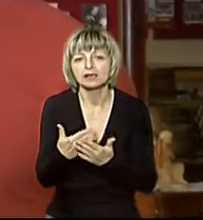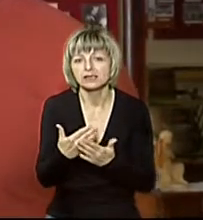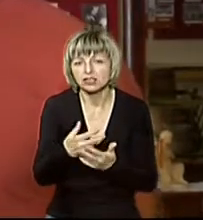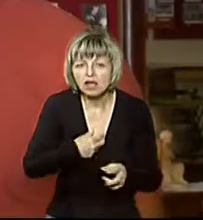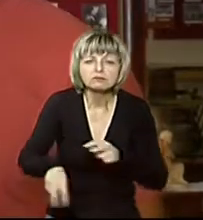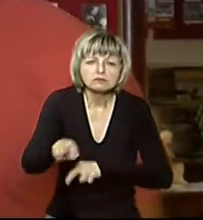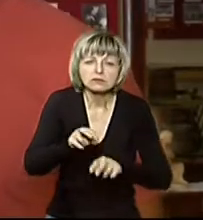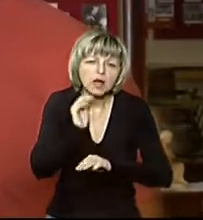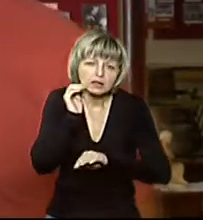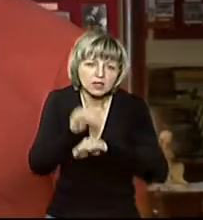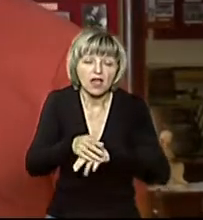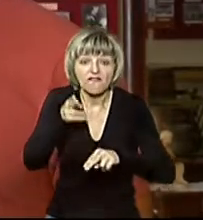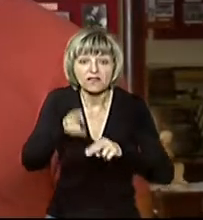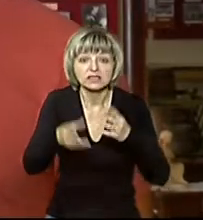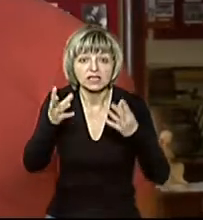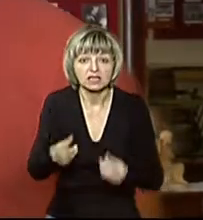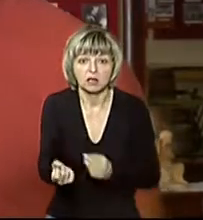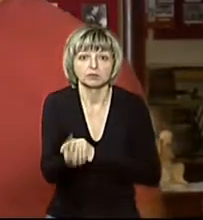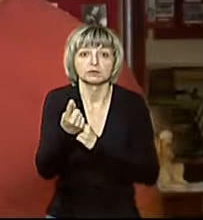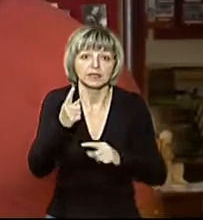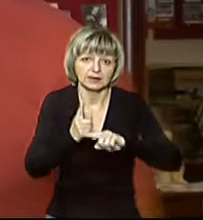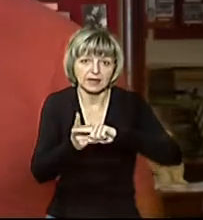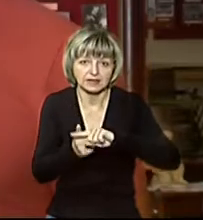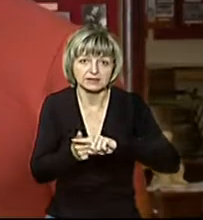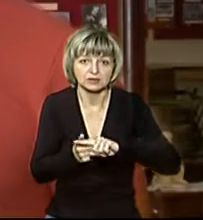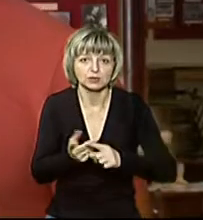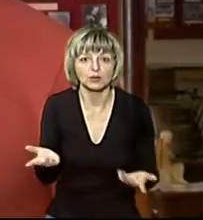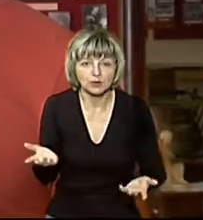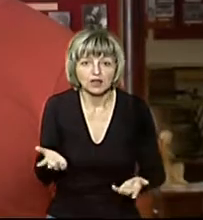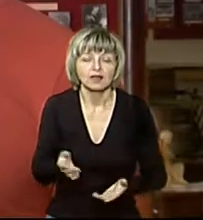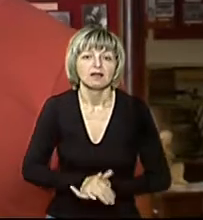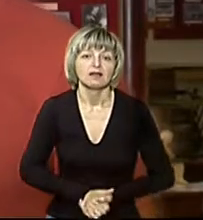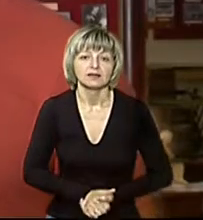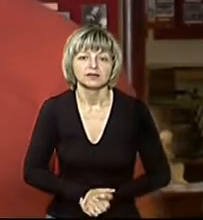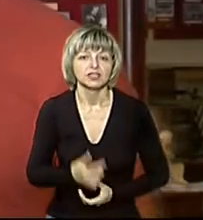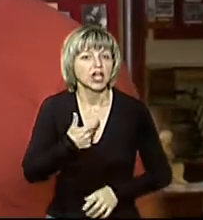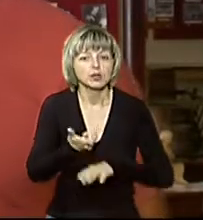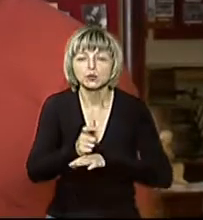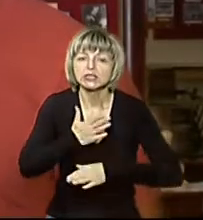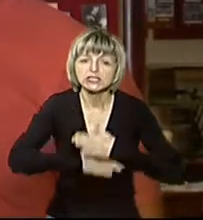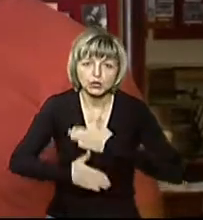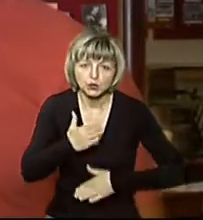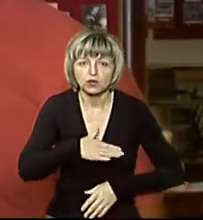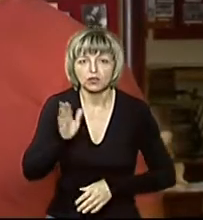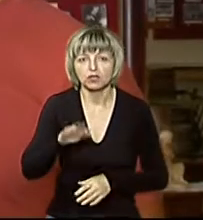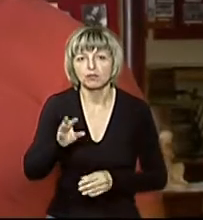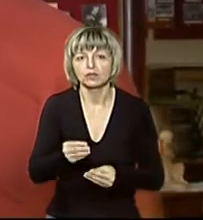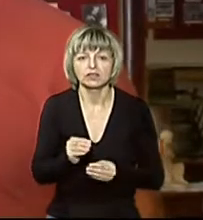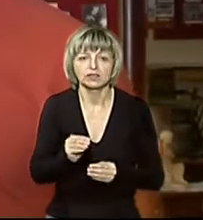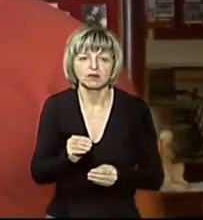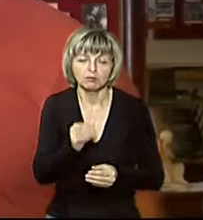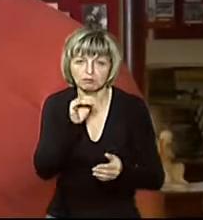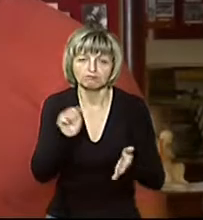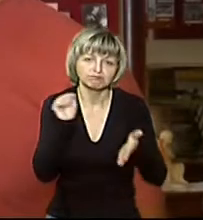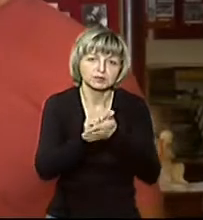цілий день я проходив тоді, і вже в кінці дня вискочив мені цей хрестик. Ну, там крику, звісно, що було, я дуже задоволений. Потім його виставив, там трошки в